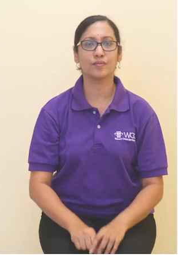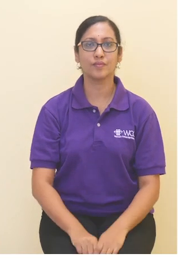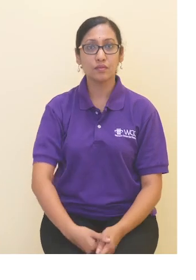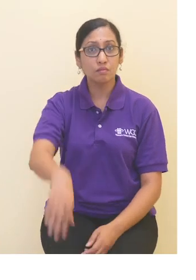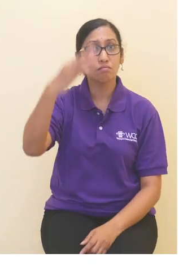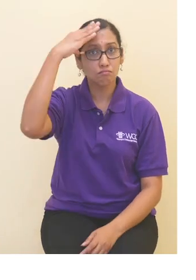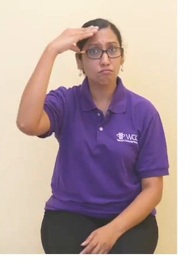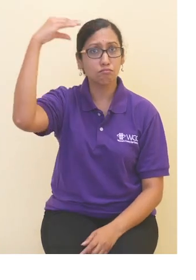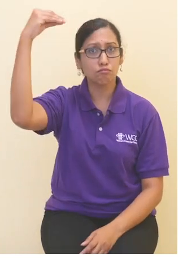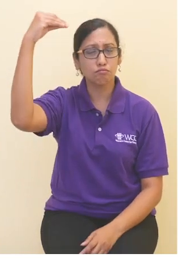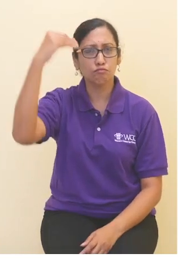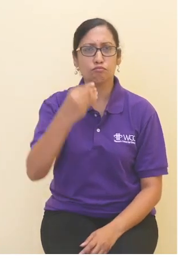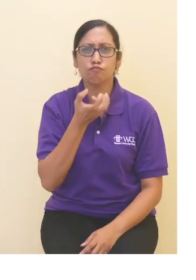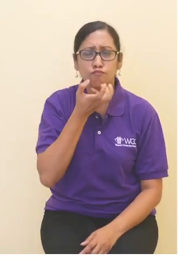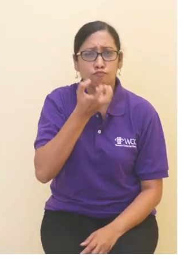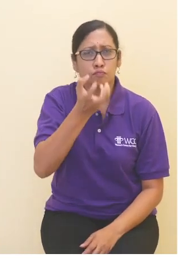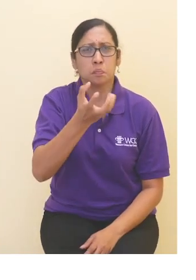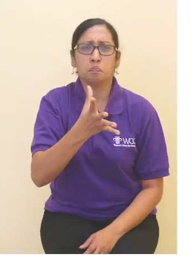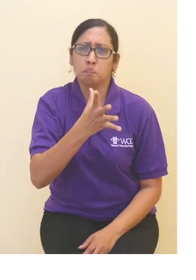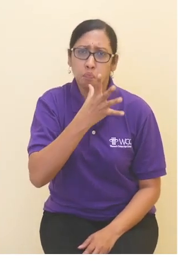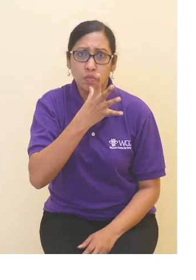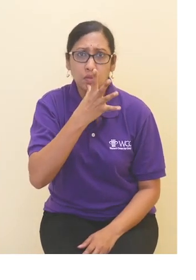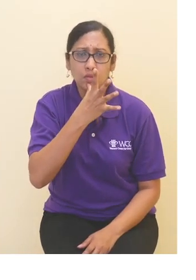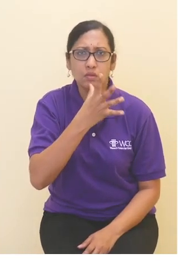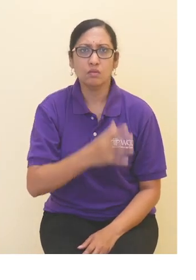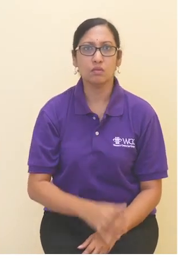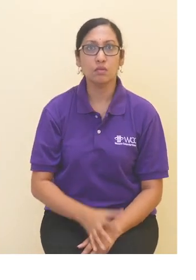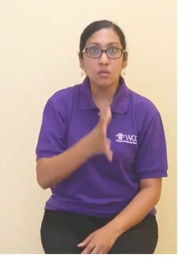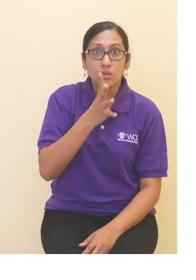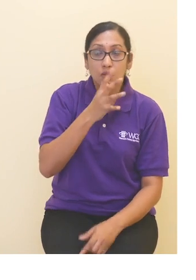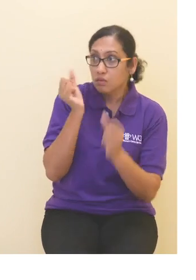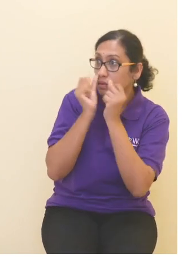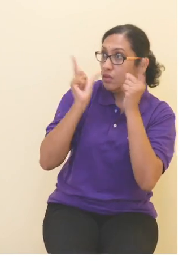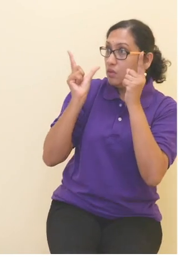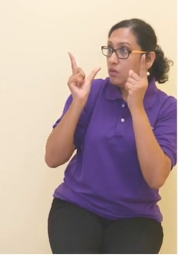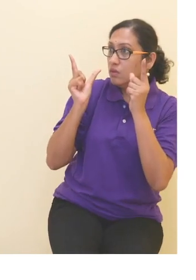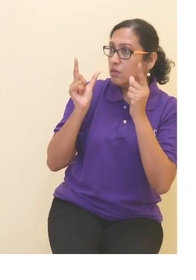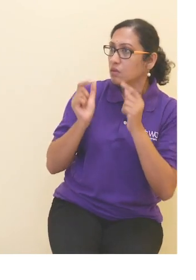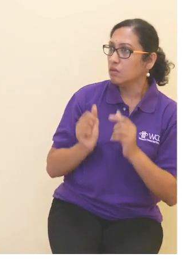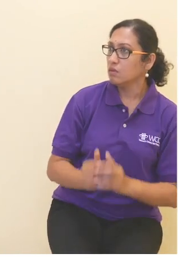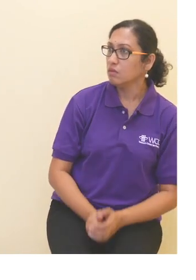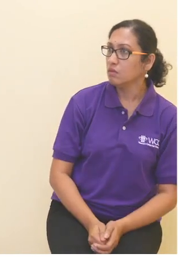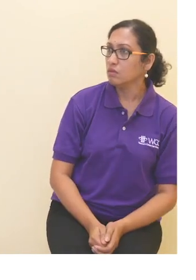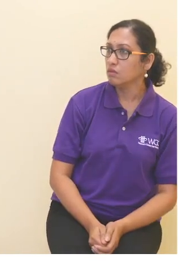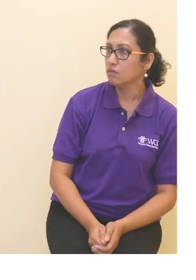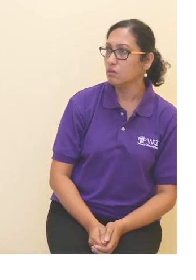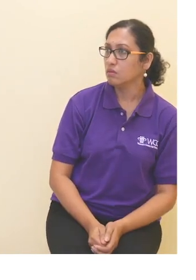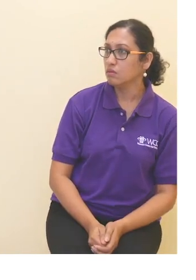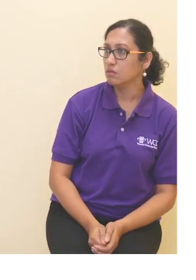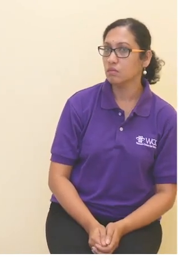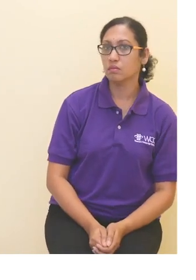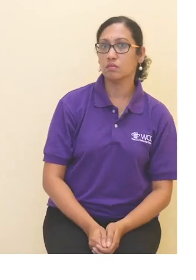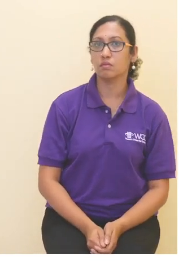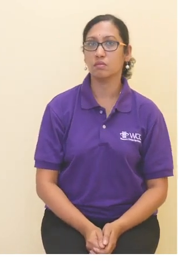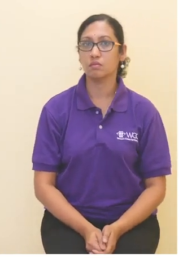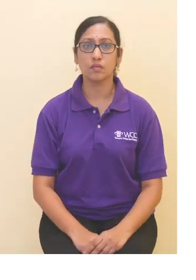Mereka menemani Yusri. Yusri memberitahu ibunya tentang Hakim. Puan Siti sangat